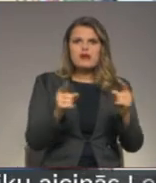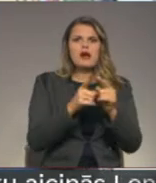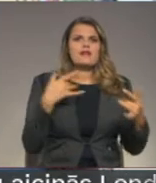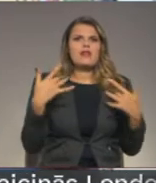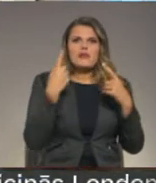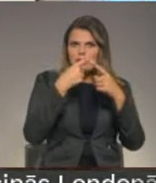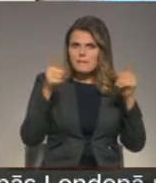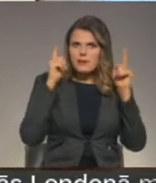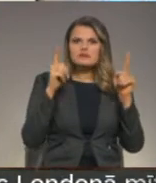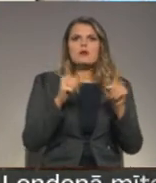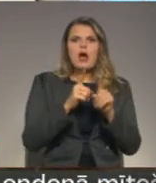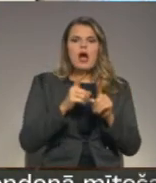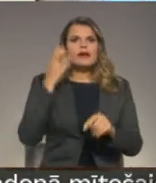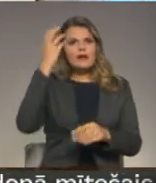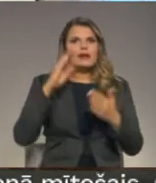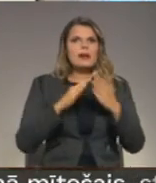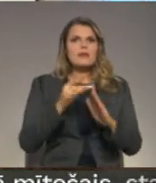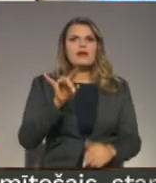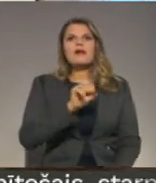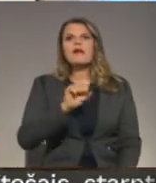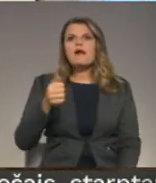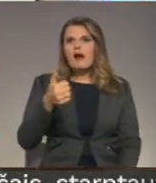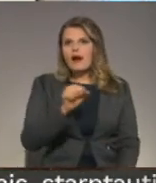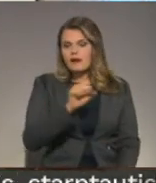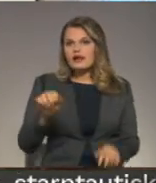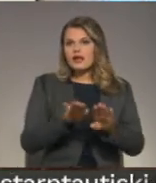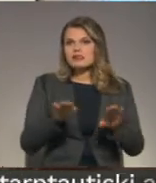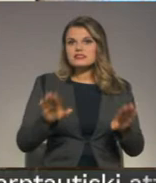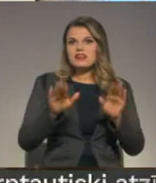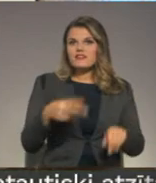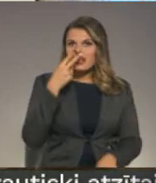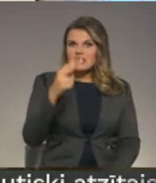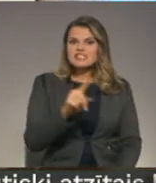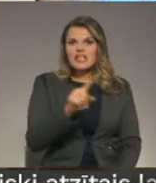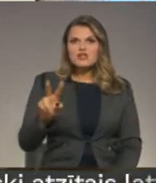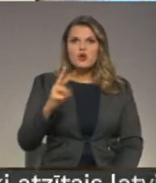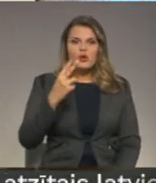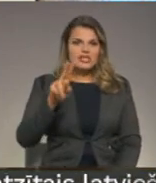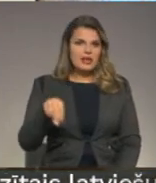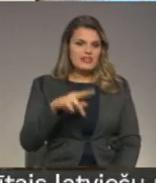vitrāža Karaļpilī Hāgā. Izstādi Jūgani stilu muzejā būs apskatām līdz 2. decembrim.